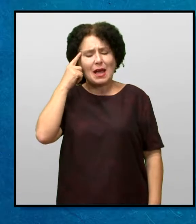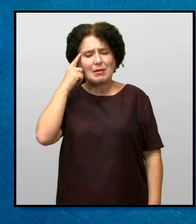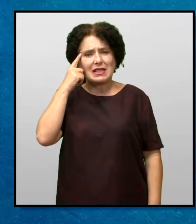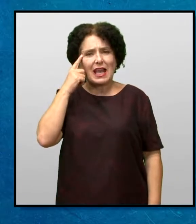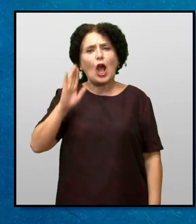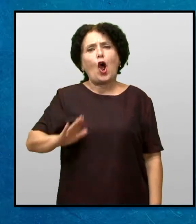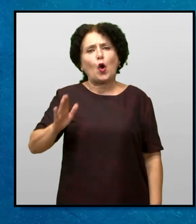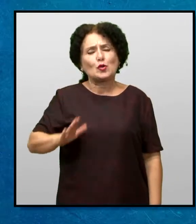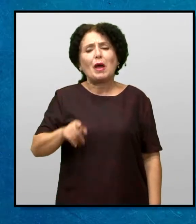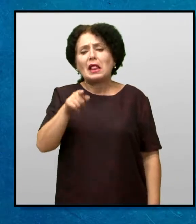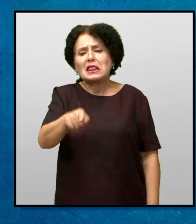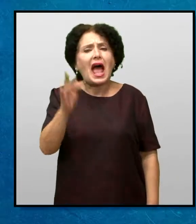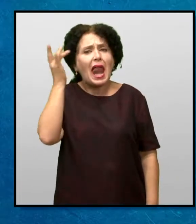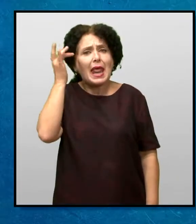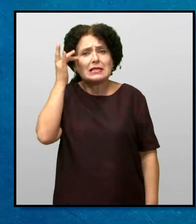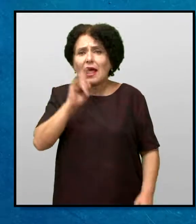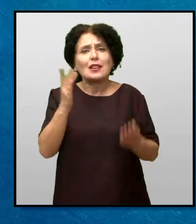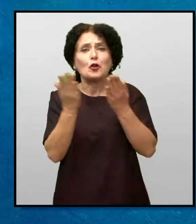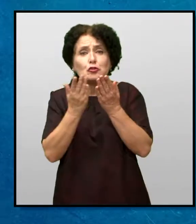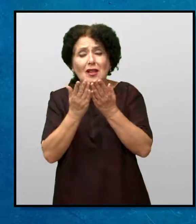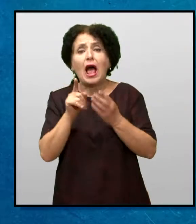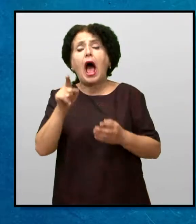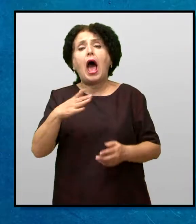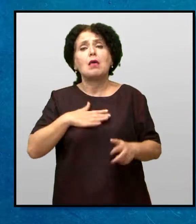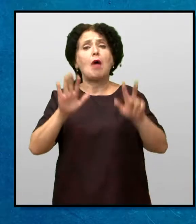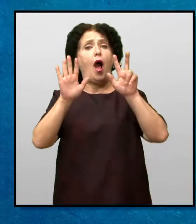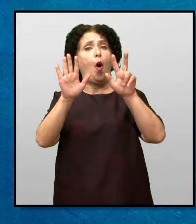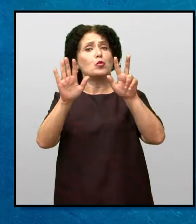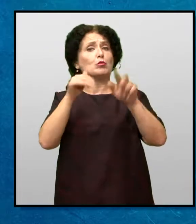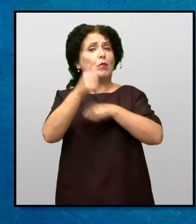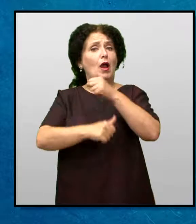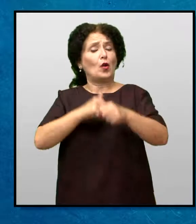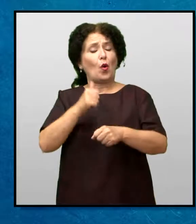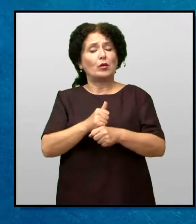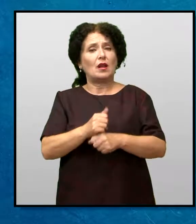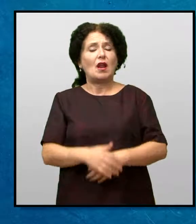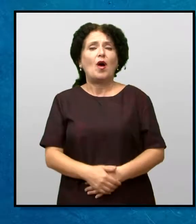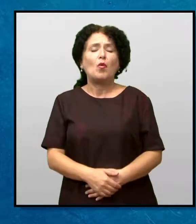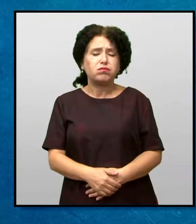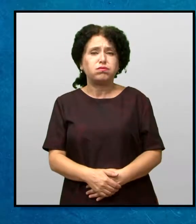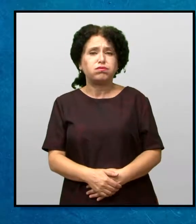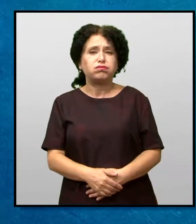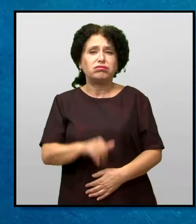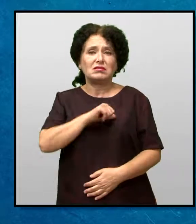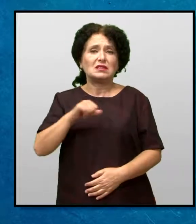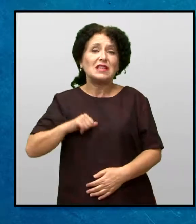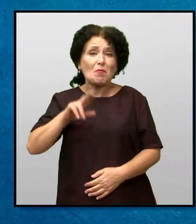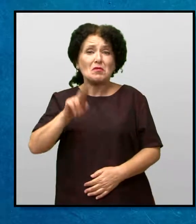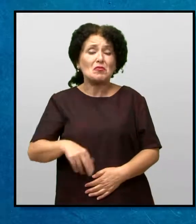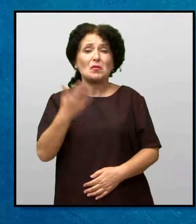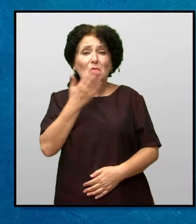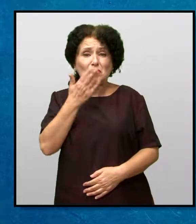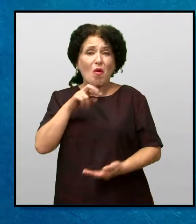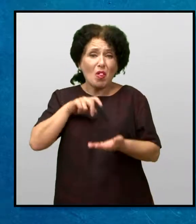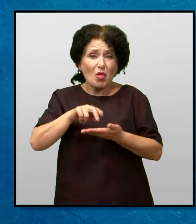Замисли, господ Јо Евонс, таа не знае да чита А век е има 8 години Ох, само да можам да одам на